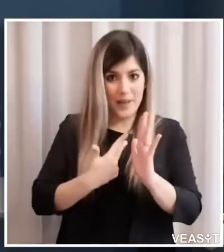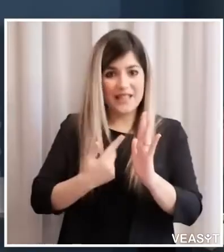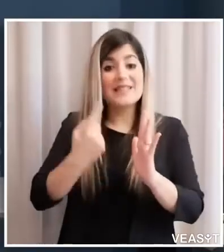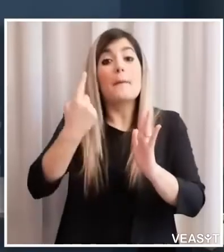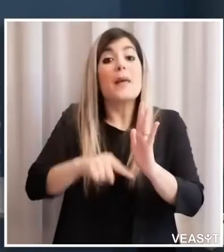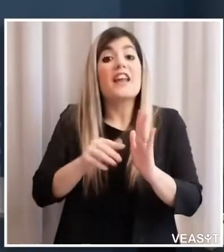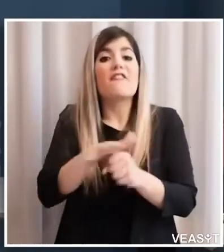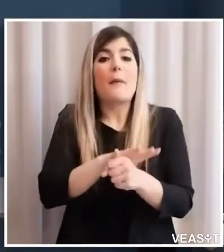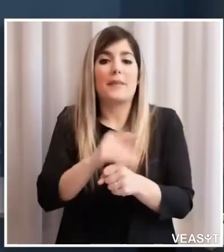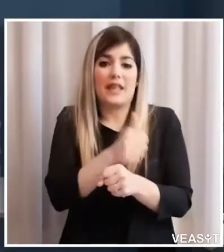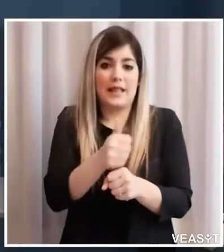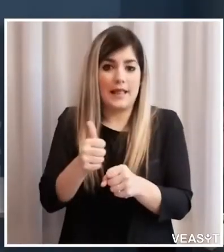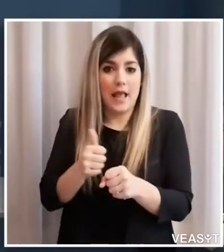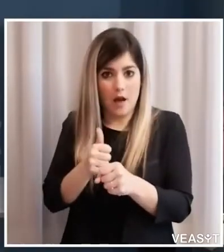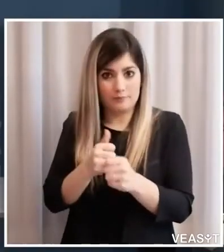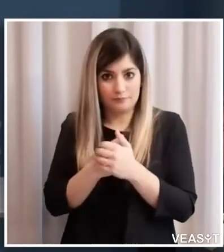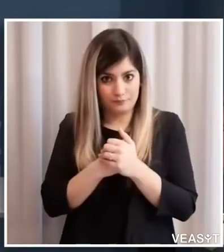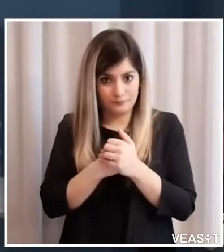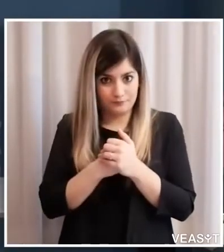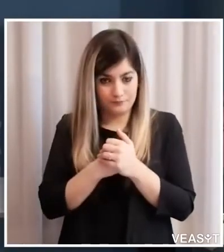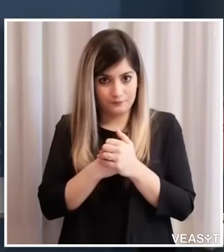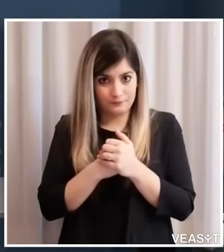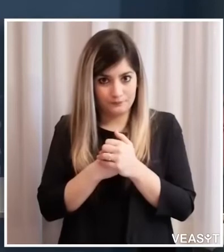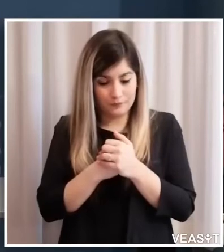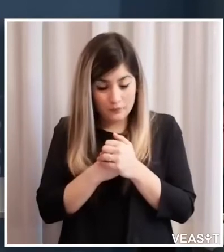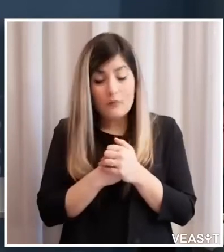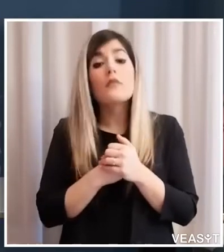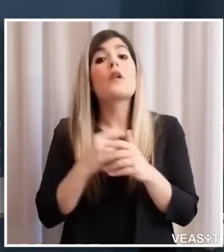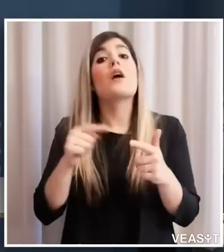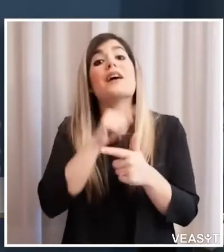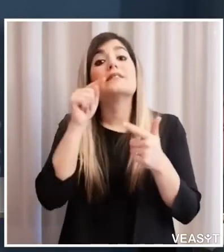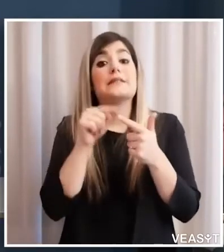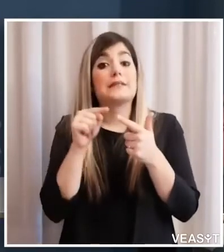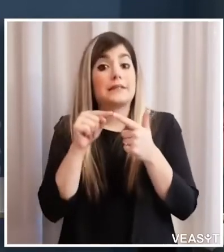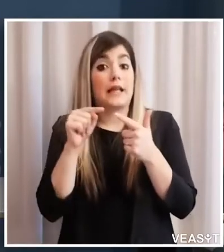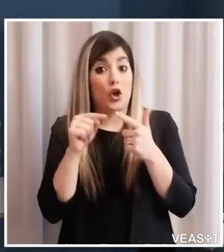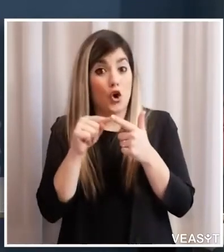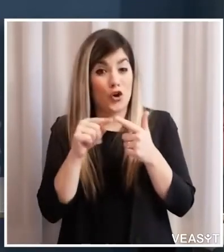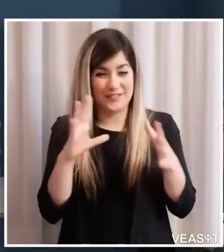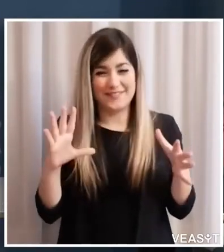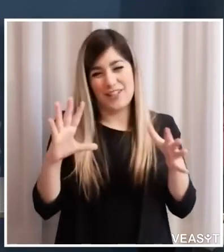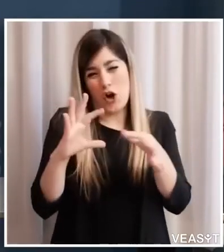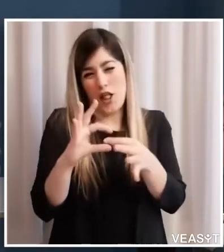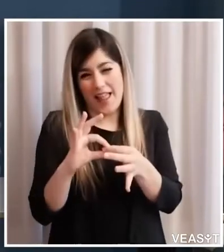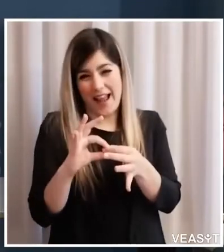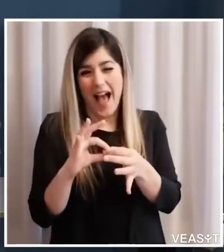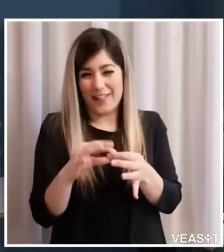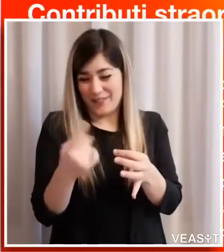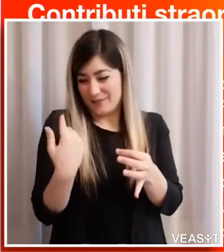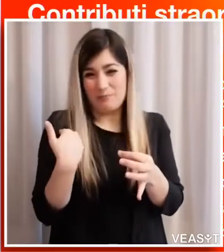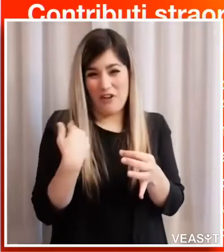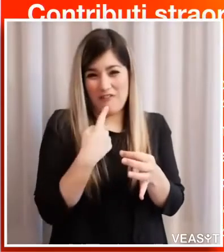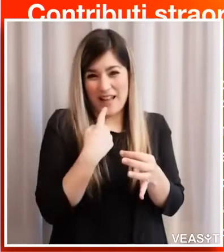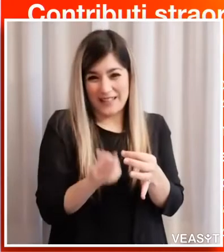Il secondo aiuto che poi si associa a quello adesso già illustrato sono contributi